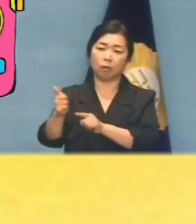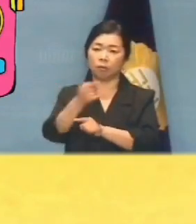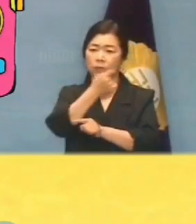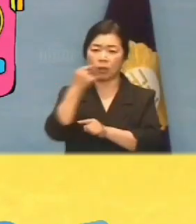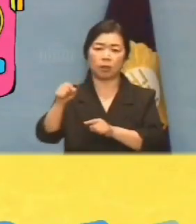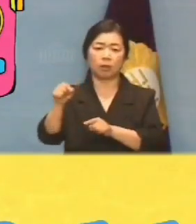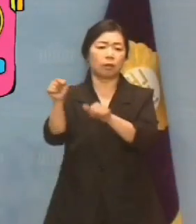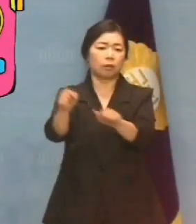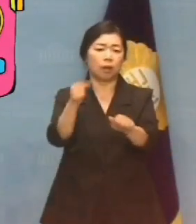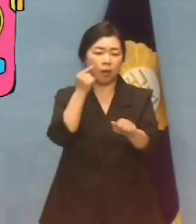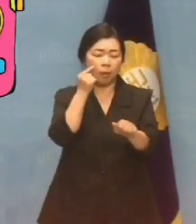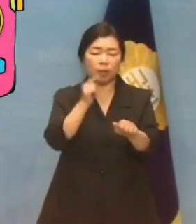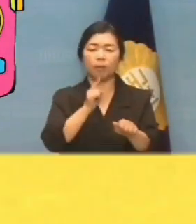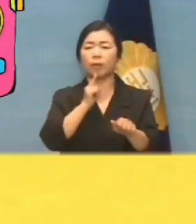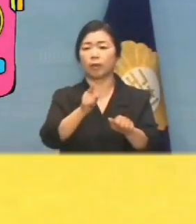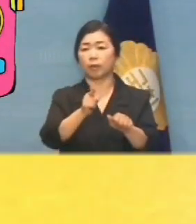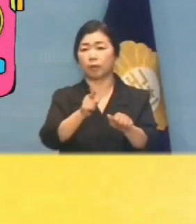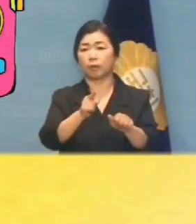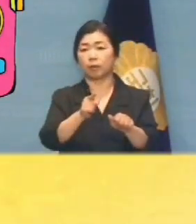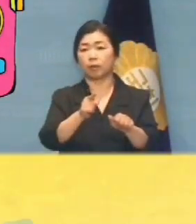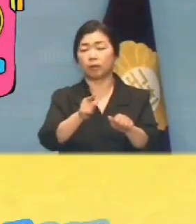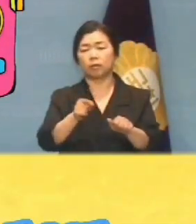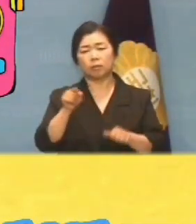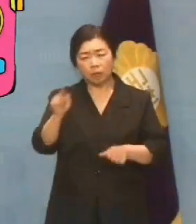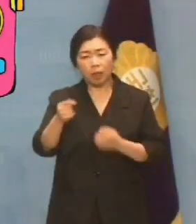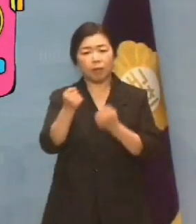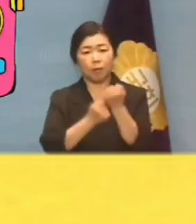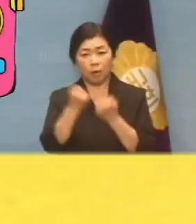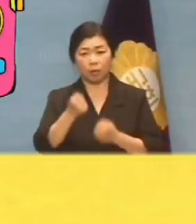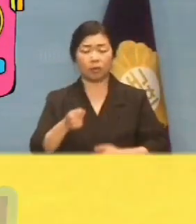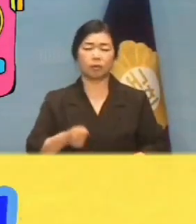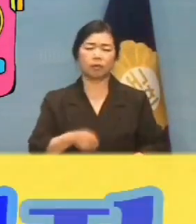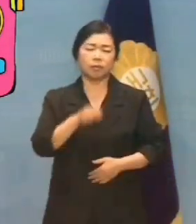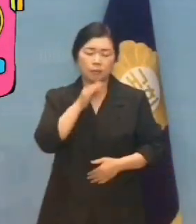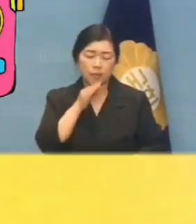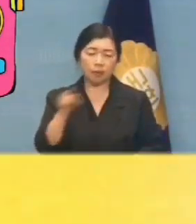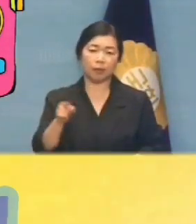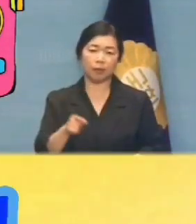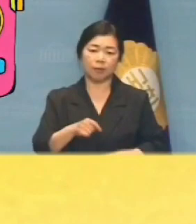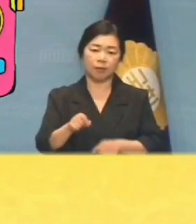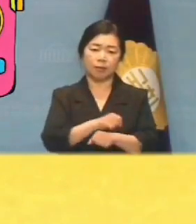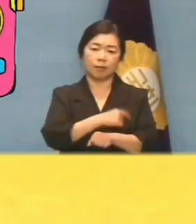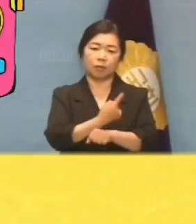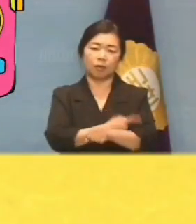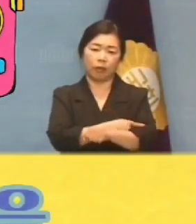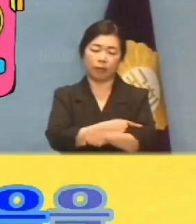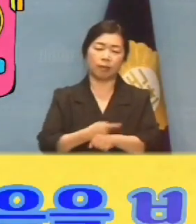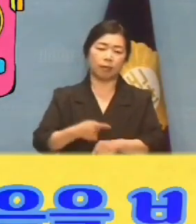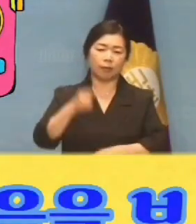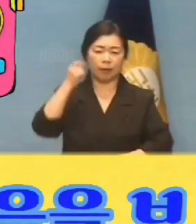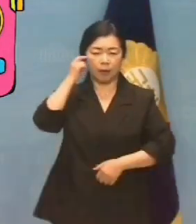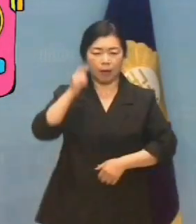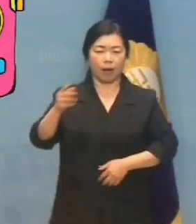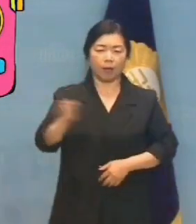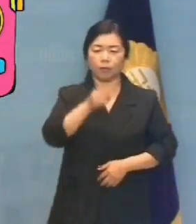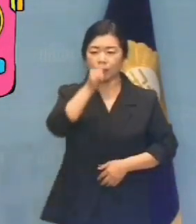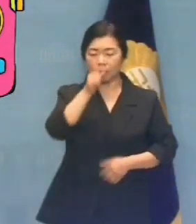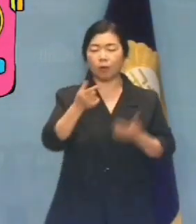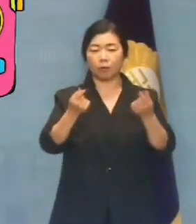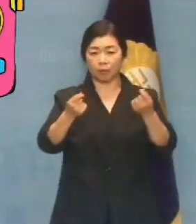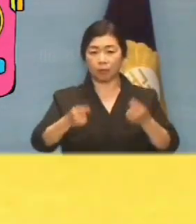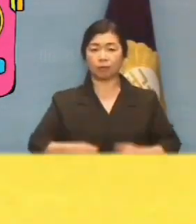얘기할 수 있습니까? 이런 해명이야말로 뼛속까지 특권의식이 배어있음을 보여줍니다.